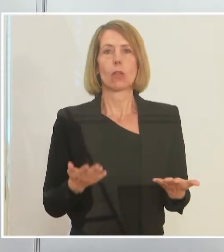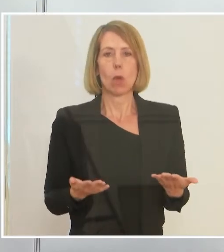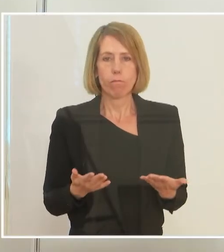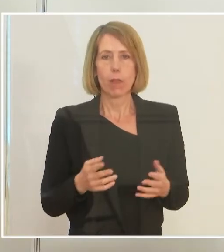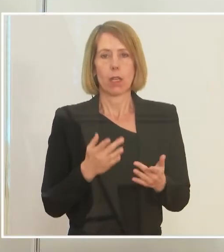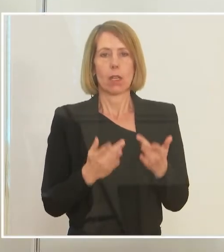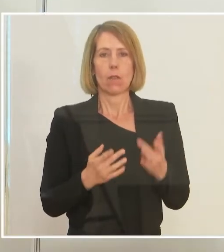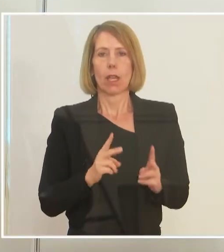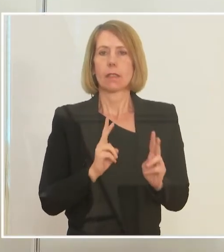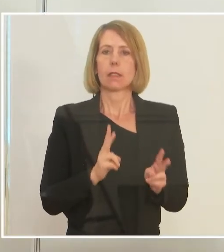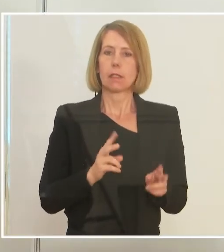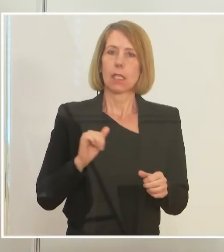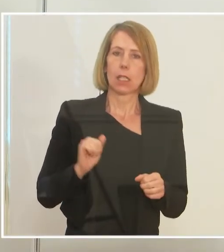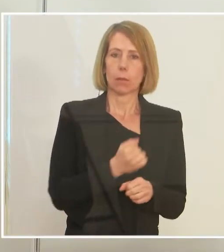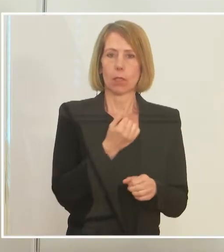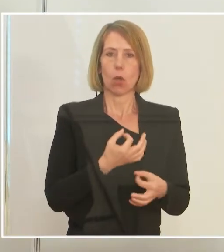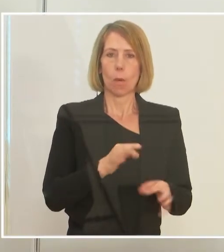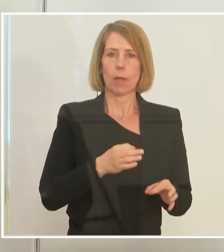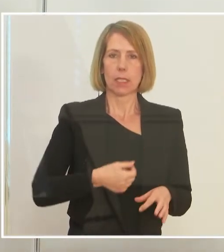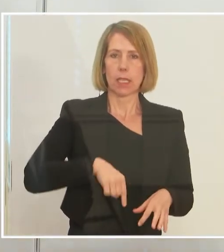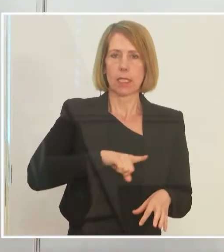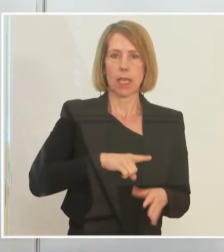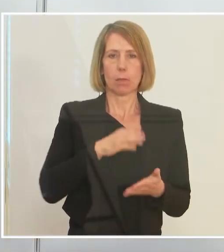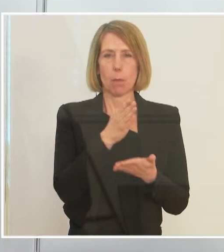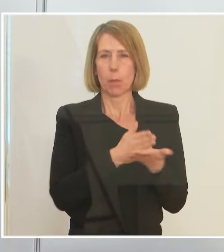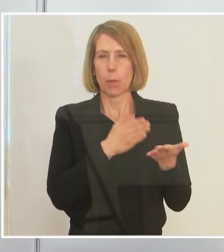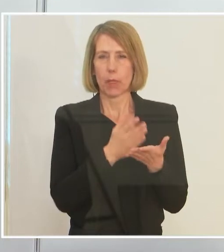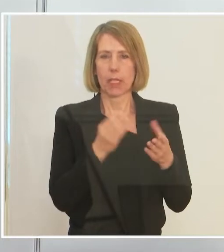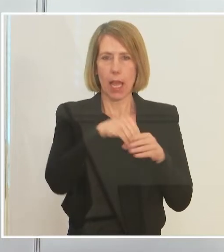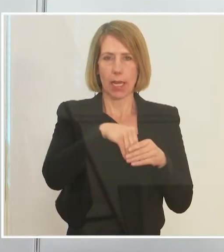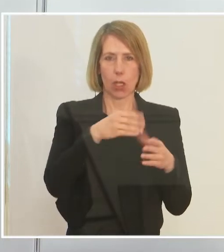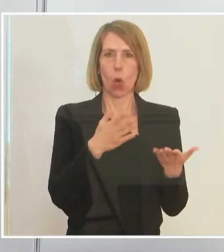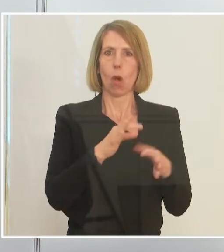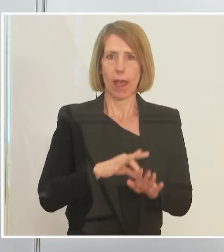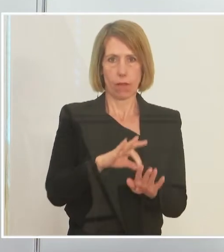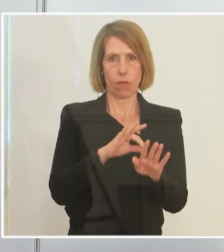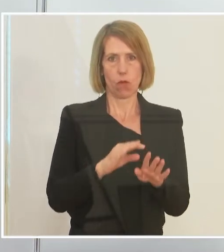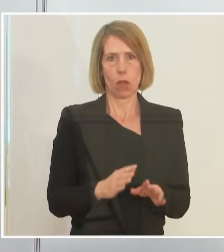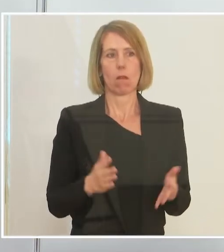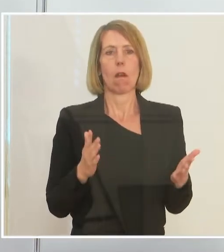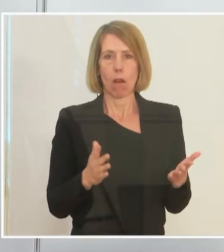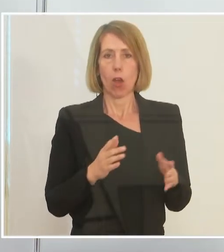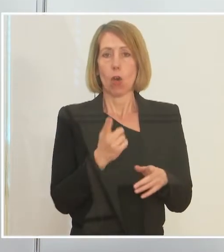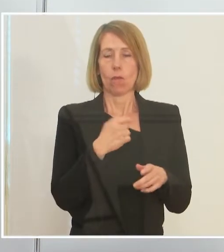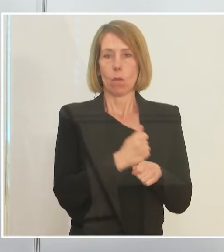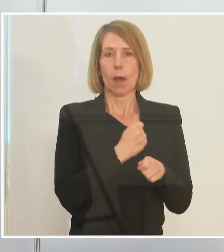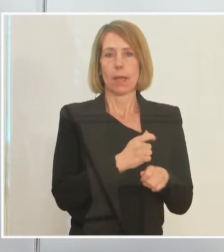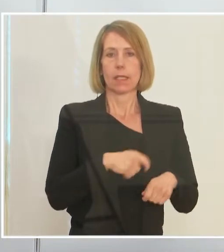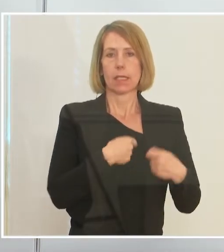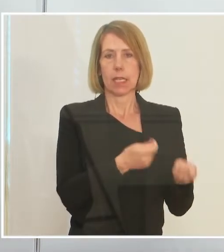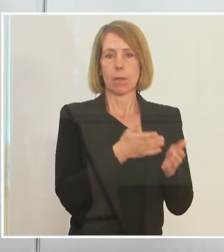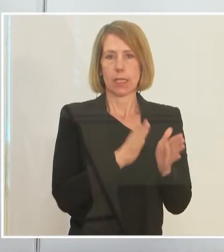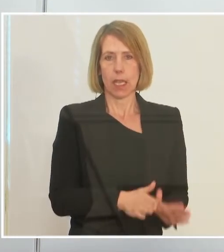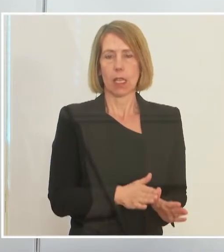nicht doch eine stärkere Selbstbeteiligung einführen? Das ist leichter gesagt als gemacht. Sie könnten auf der Arbeitgeberseite eine